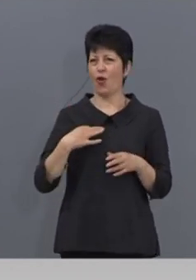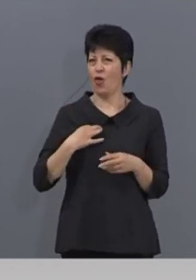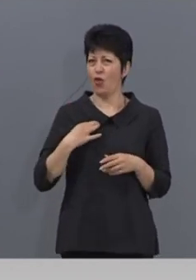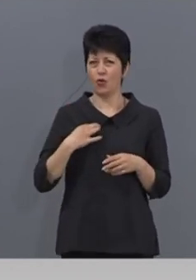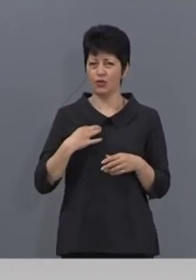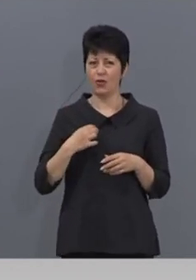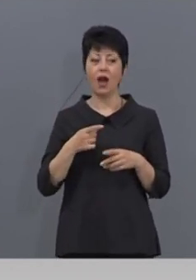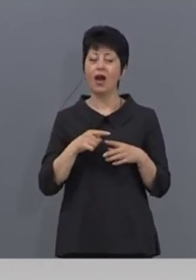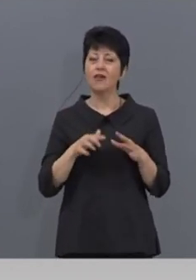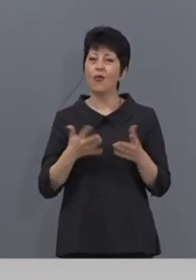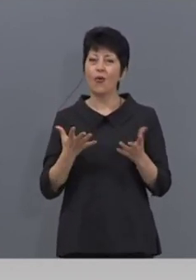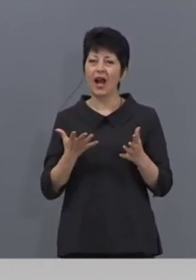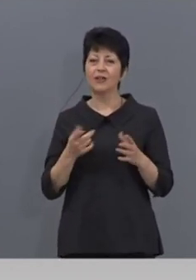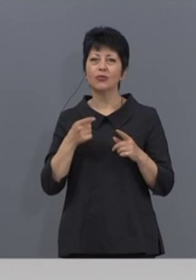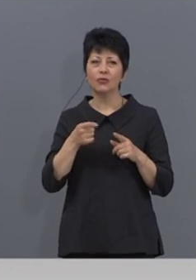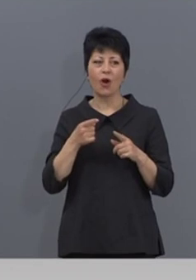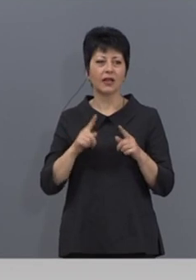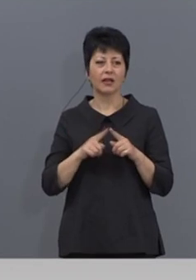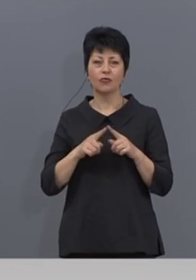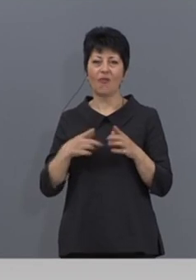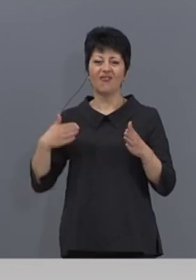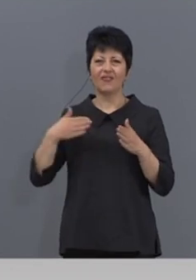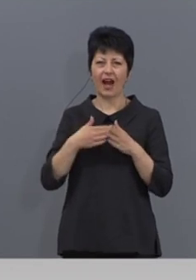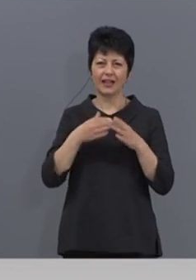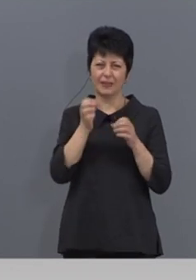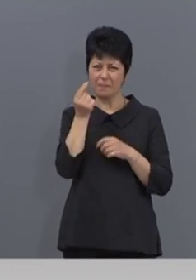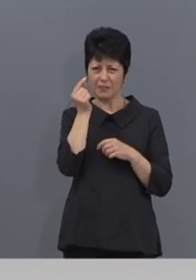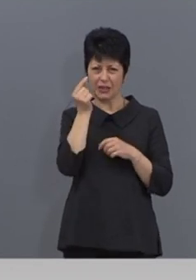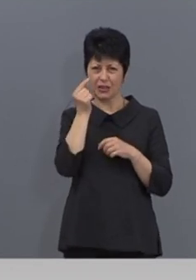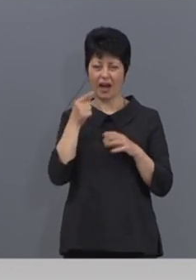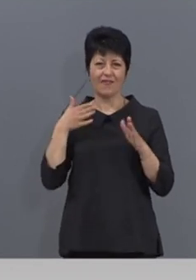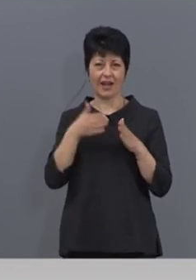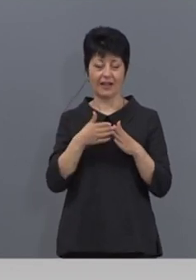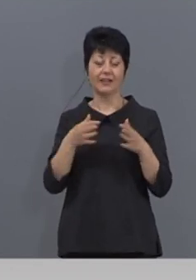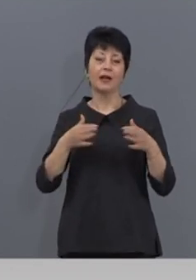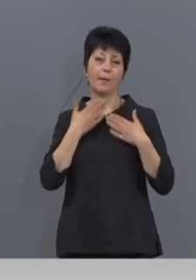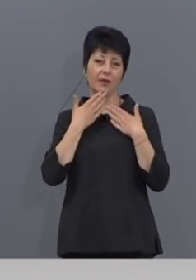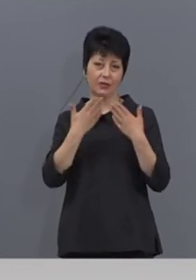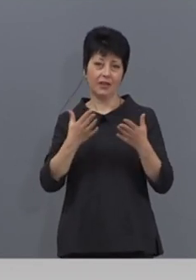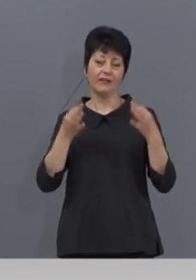когато той е под формата на микроскопичен враг. Благодаря ви, честит празник на всички.